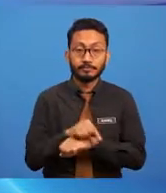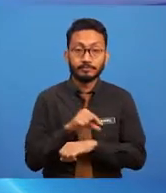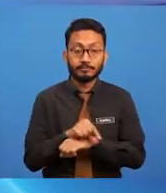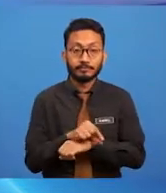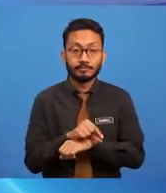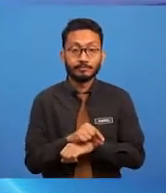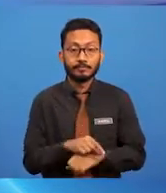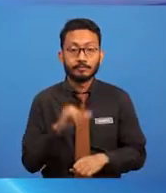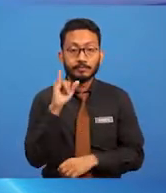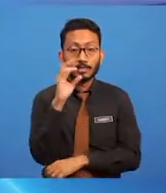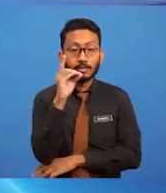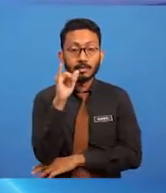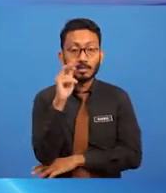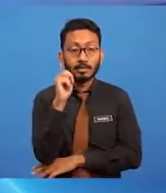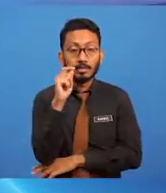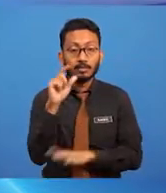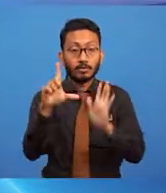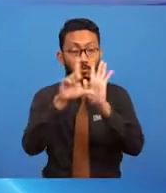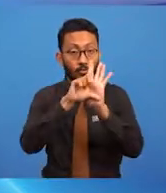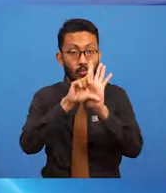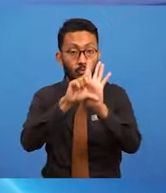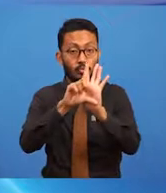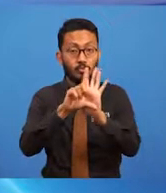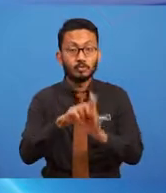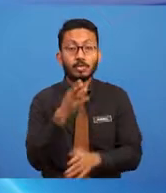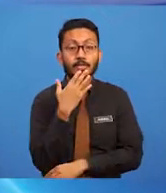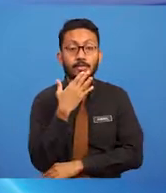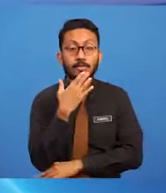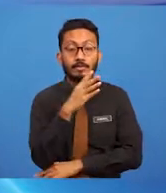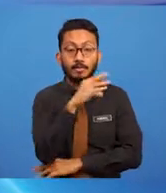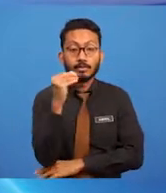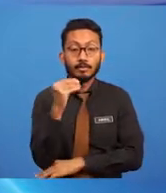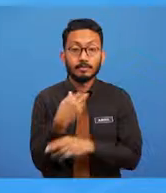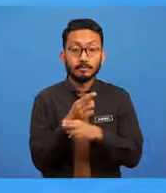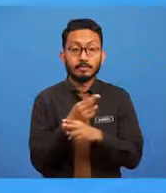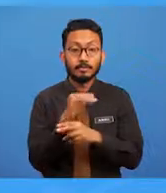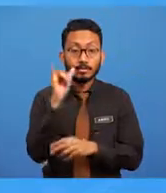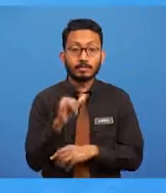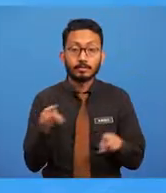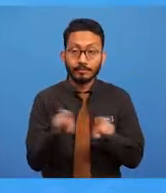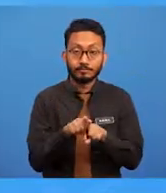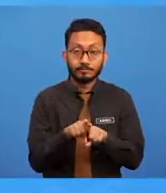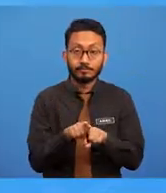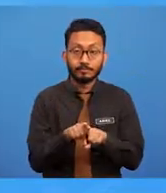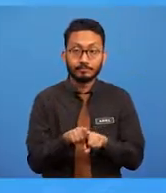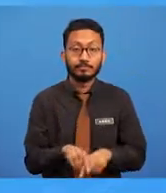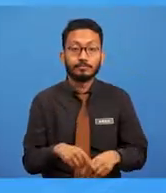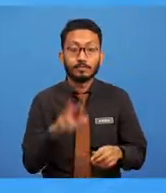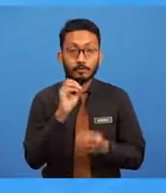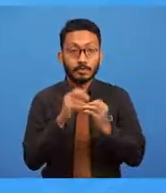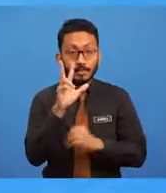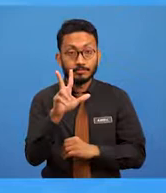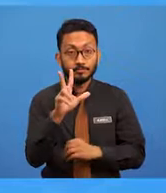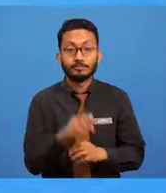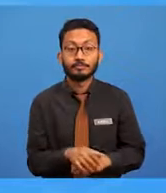iaitu logo, skema warna dan rekaan yang sama. Yang ketiga pula adalah